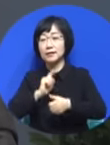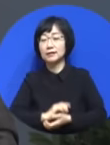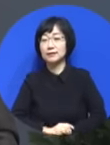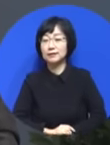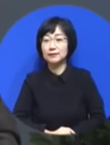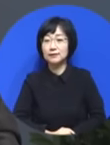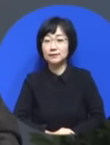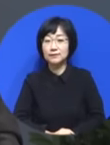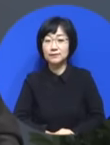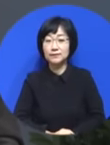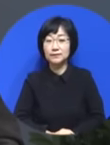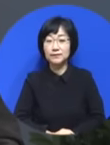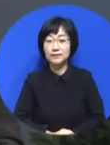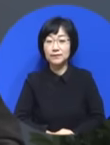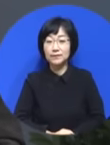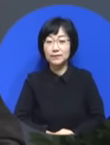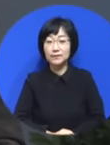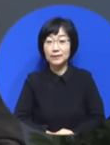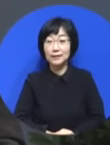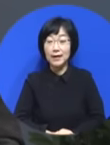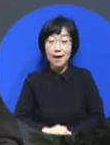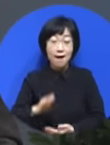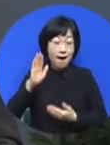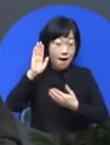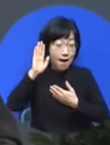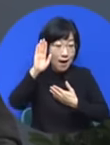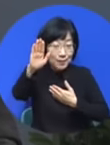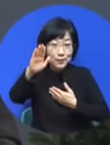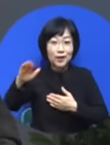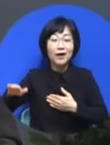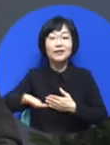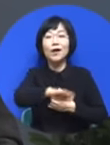이게 앞으로 여러분에게 이 말은 답이요.